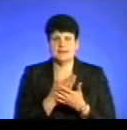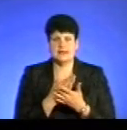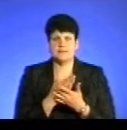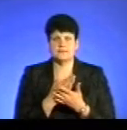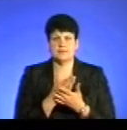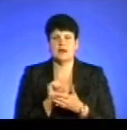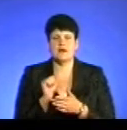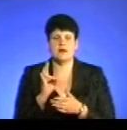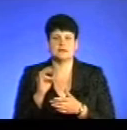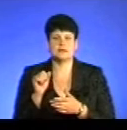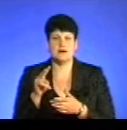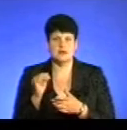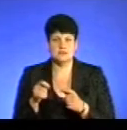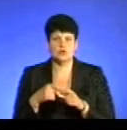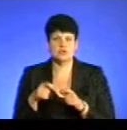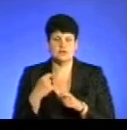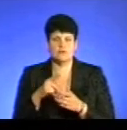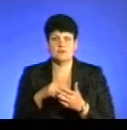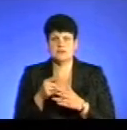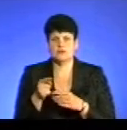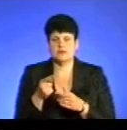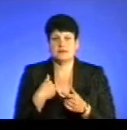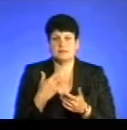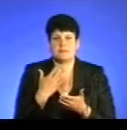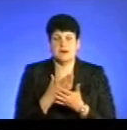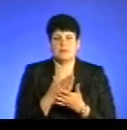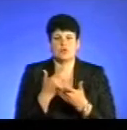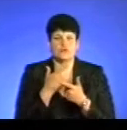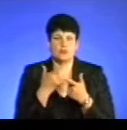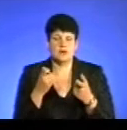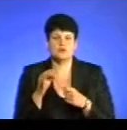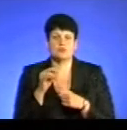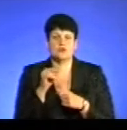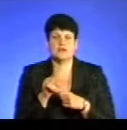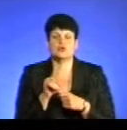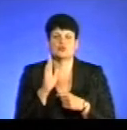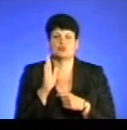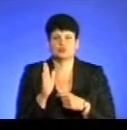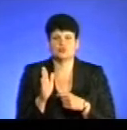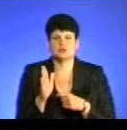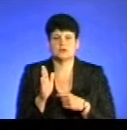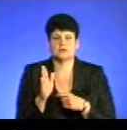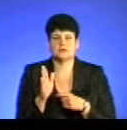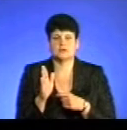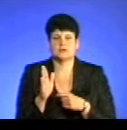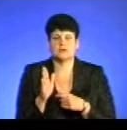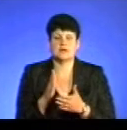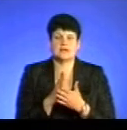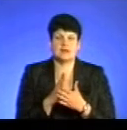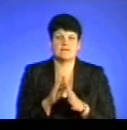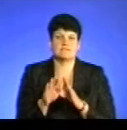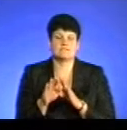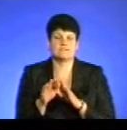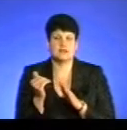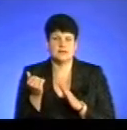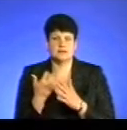злочинності в місті Тернополі, де ми маємо інформацію про те, що люди чи інде є виклики, наприклад,